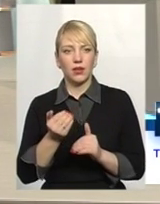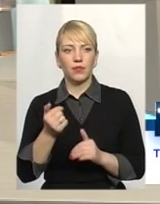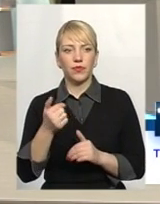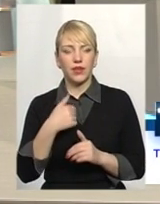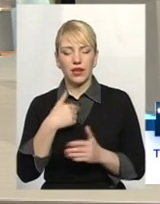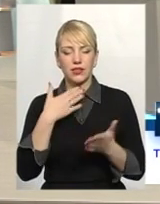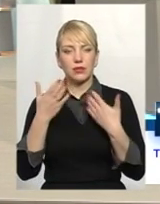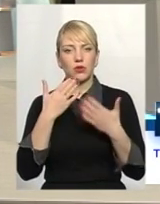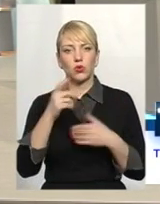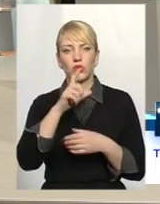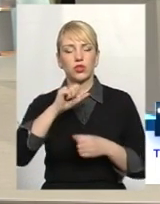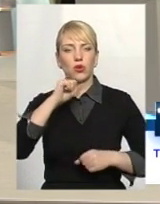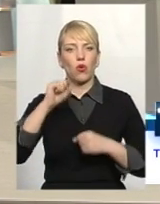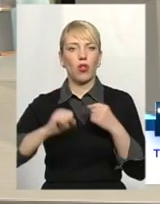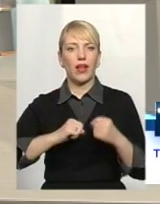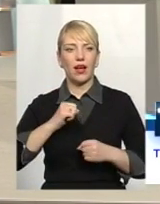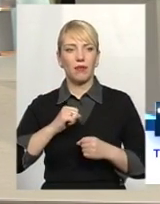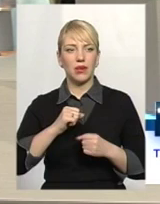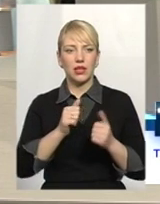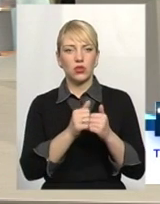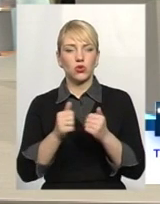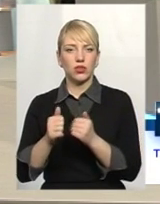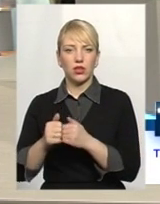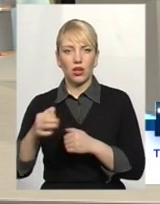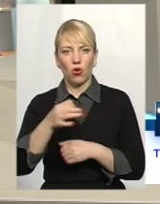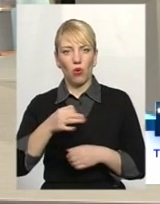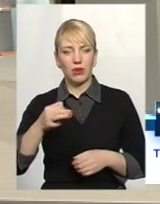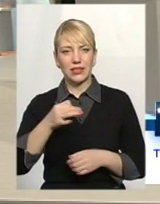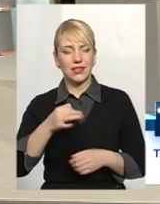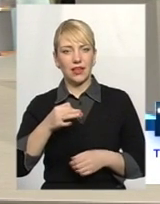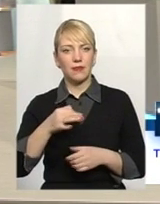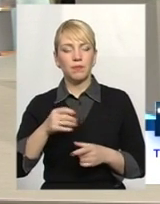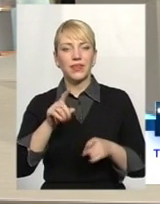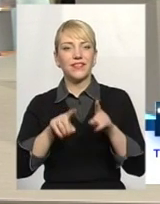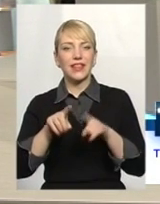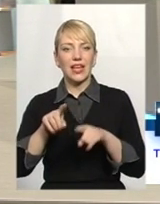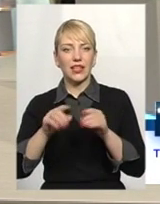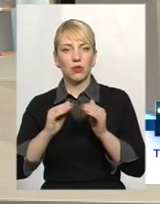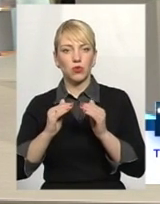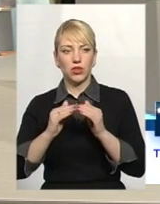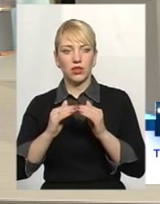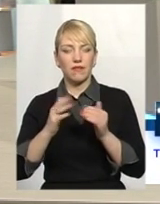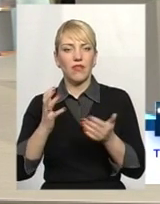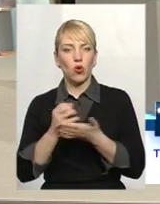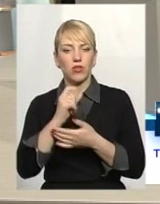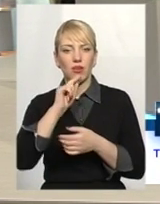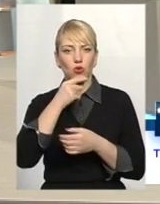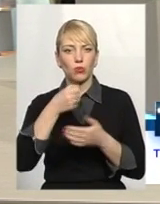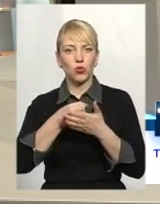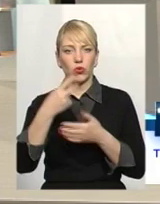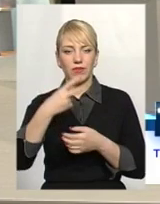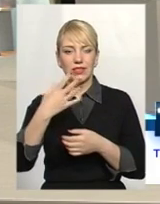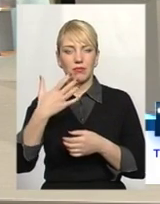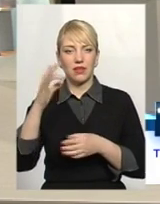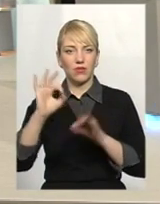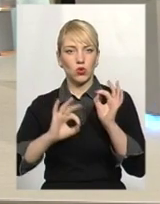спілкуючись з колегами сусідніх областей, в деяких будинків виходила економія до 25